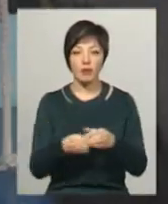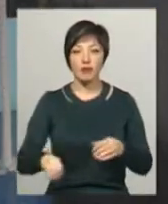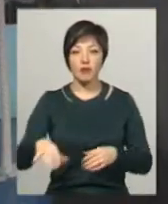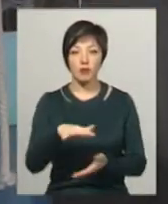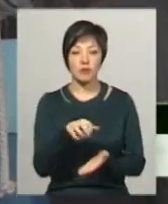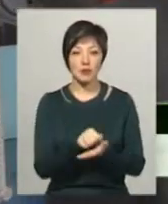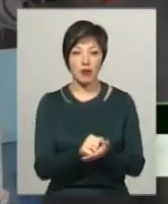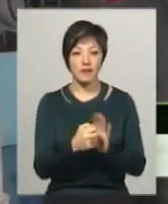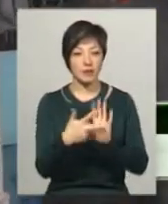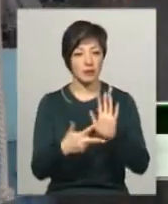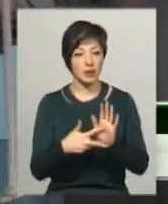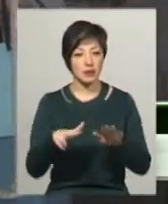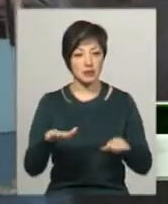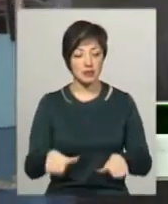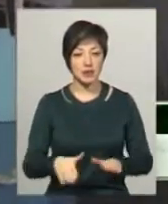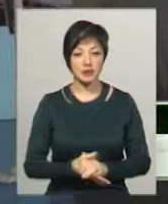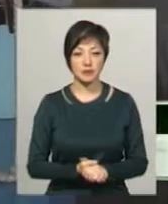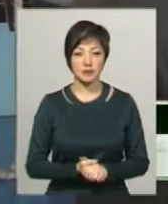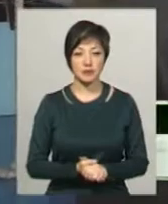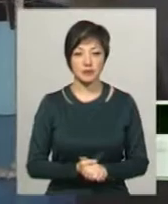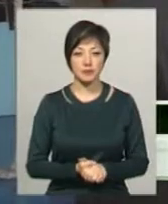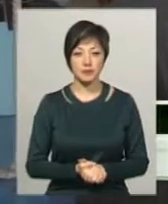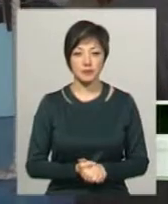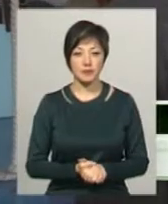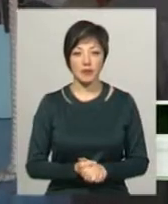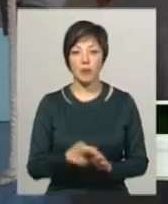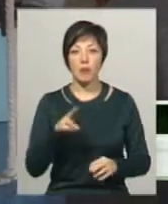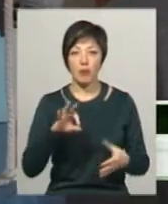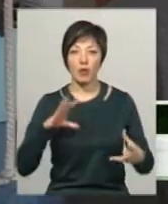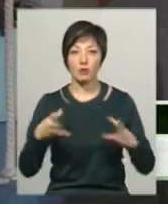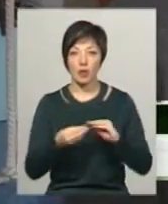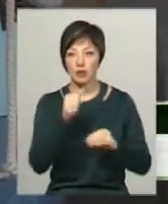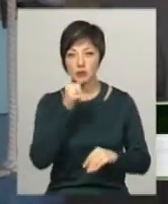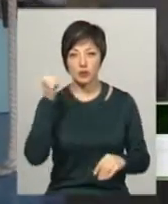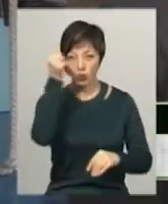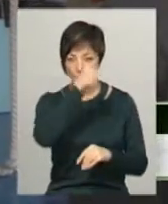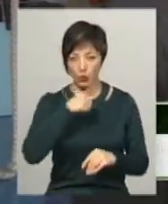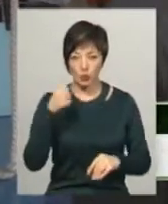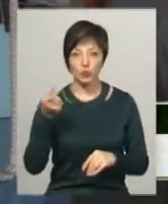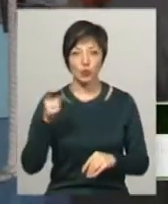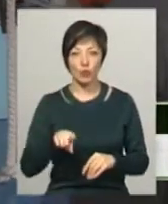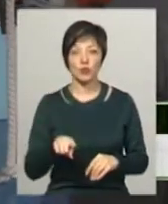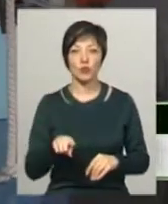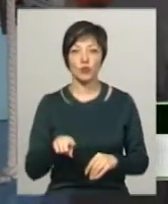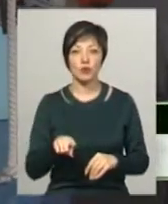займає 18 місця по результатам минулого року. Тому